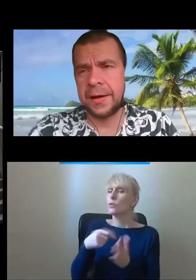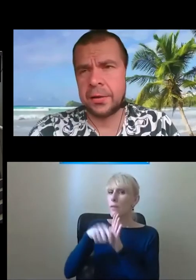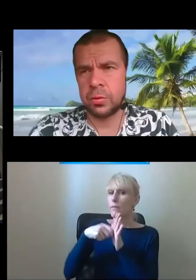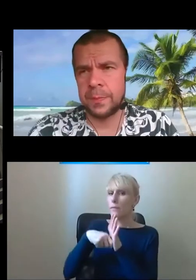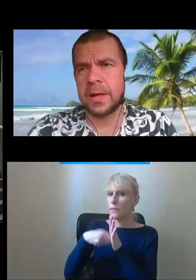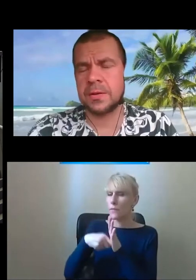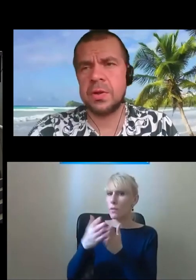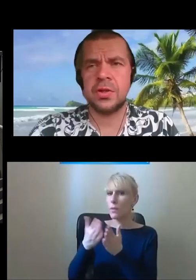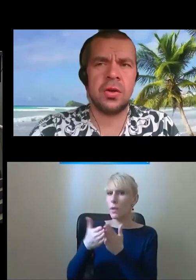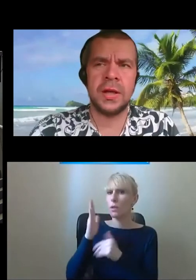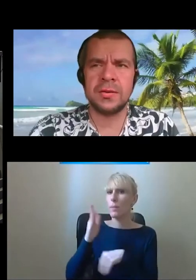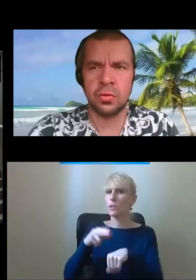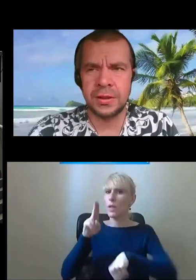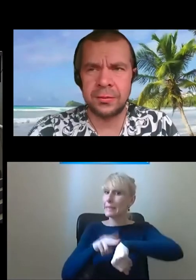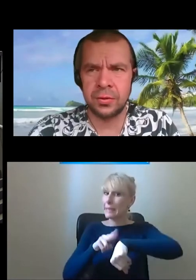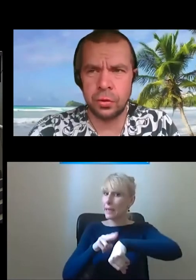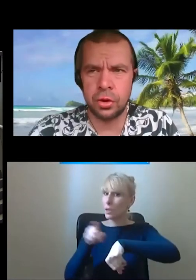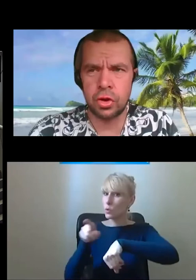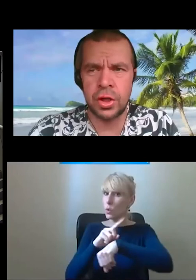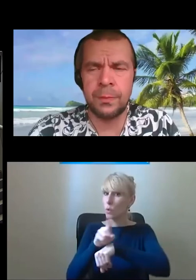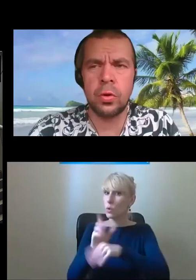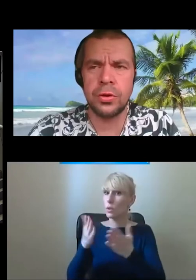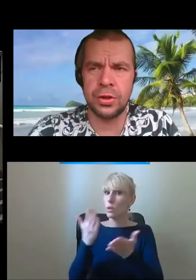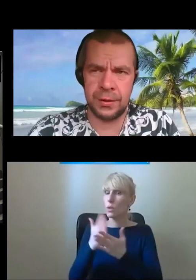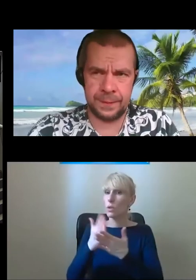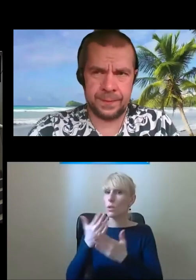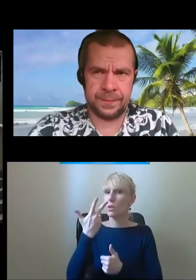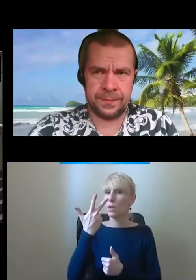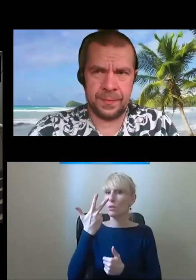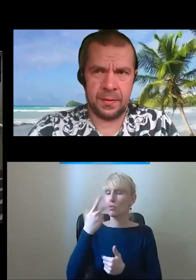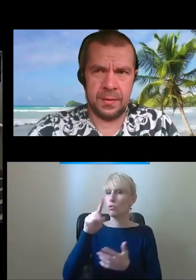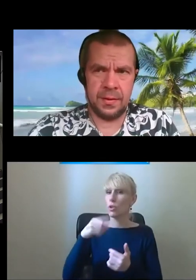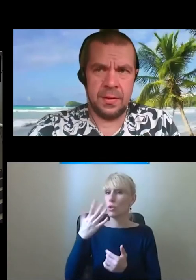zegarek, który pokazuje, że ona jest użyta od nowości trzy i pół godziny.